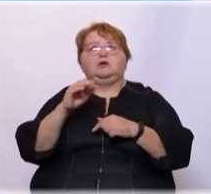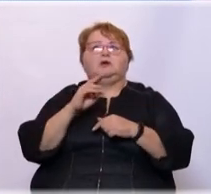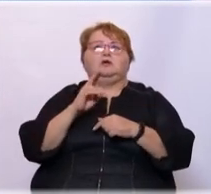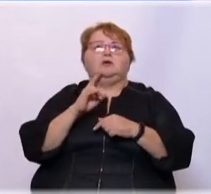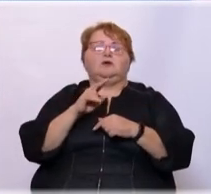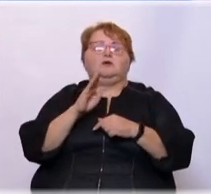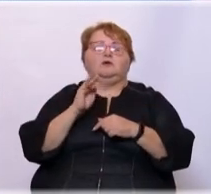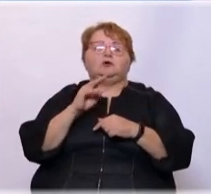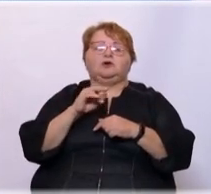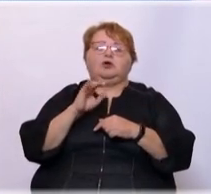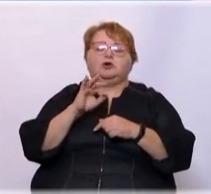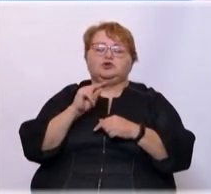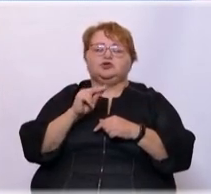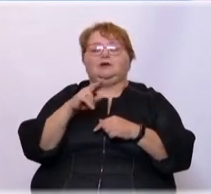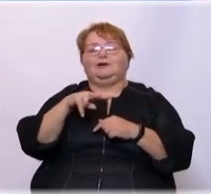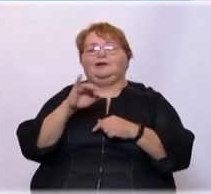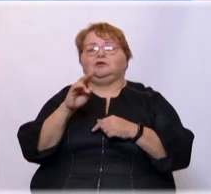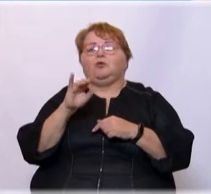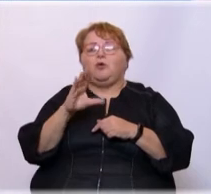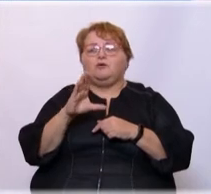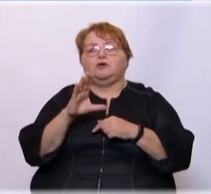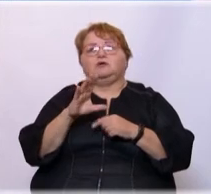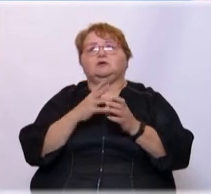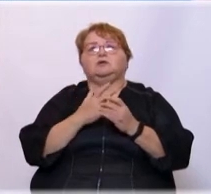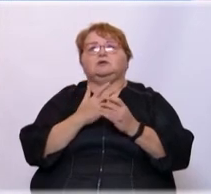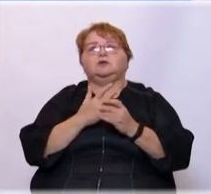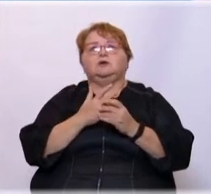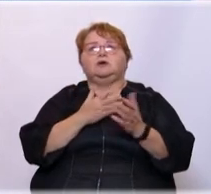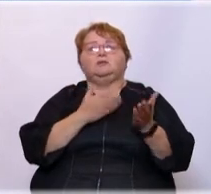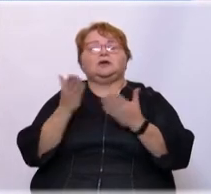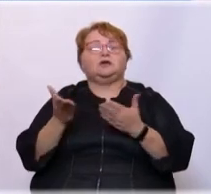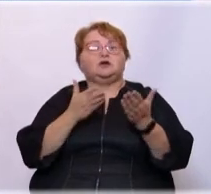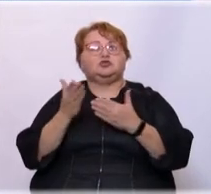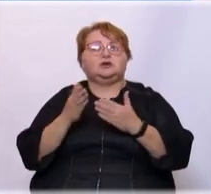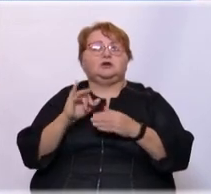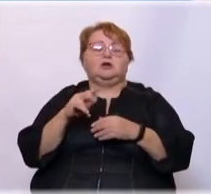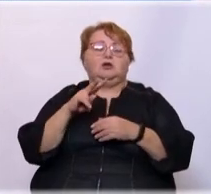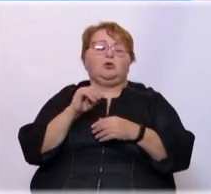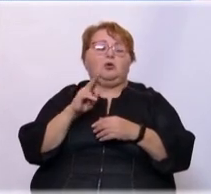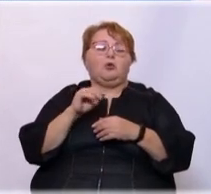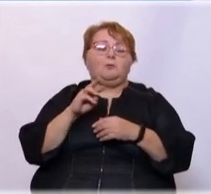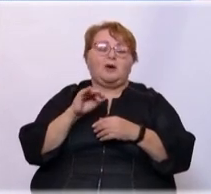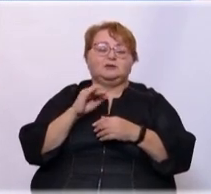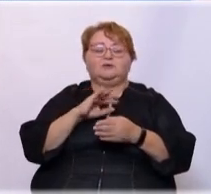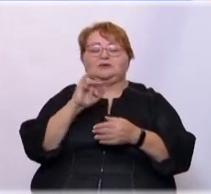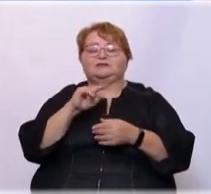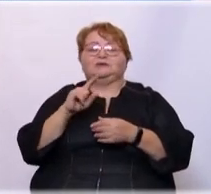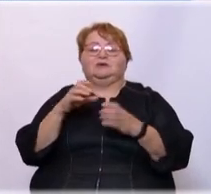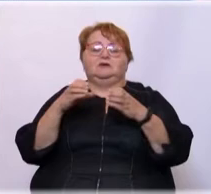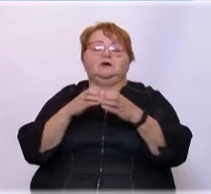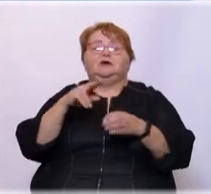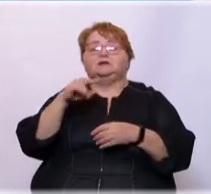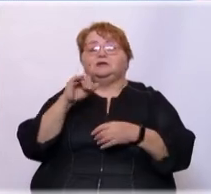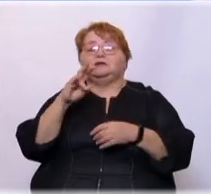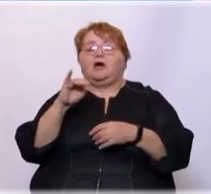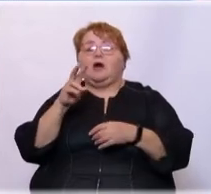Черенков, как, так сказать, приглашали из «Локомотива», из «Динамо», из